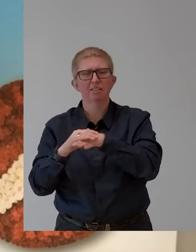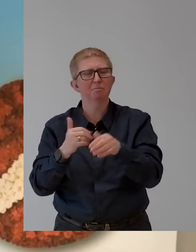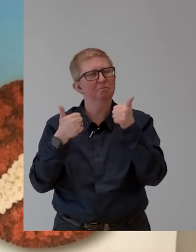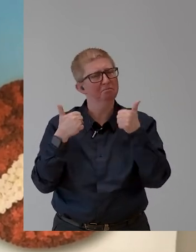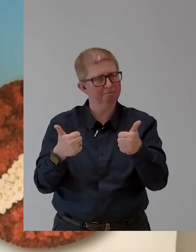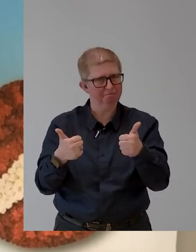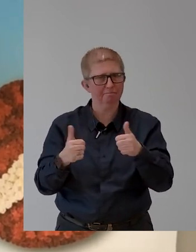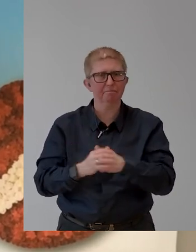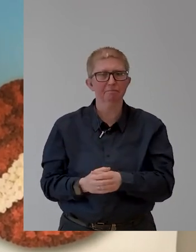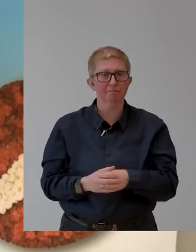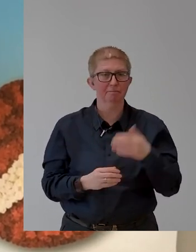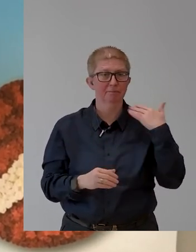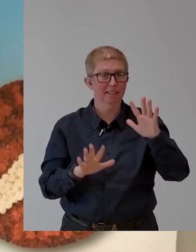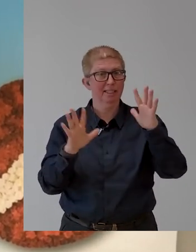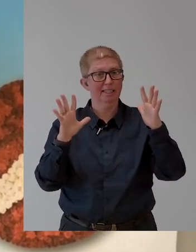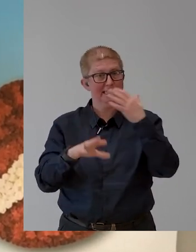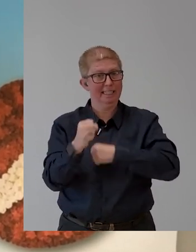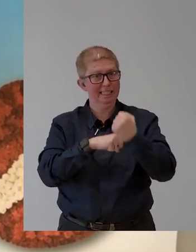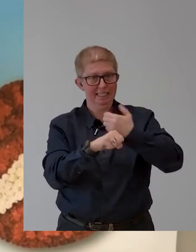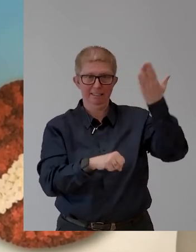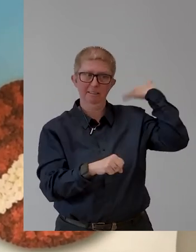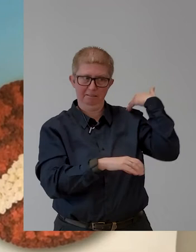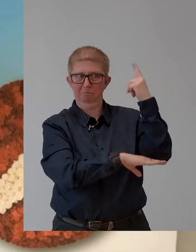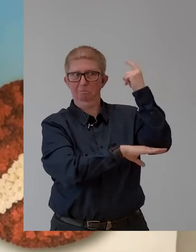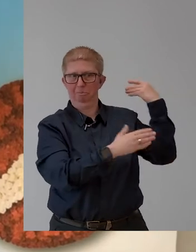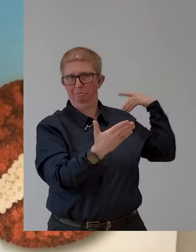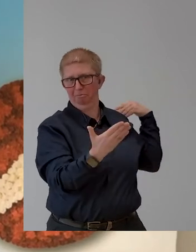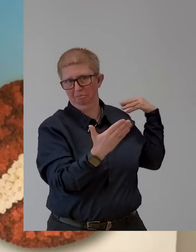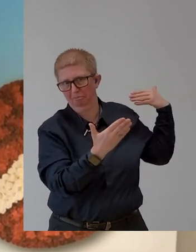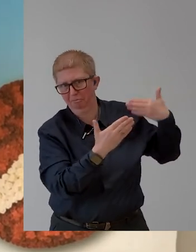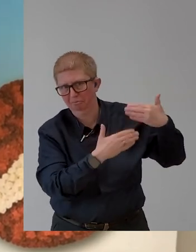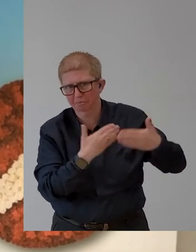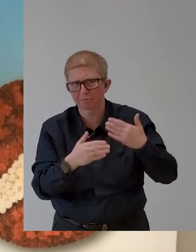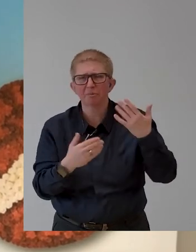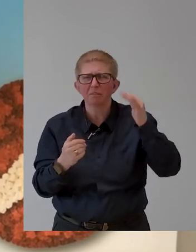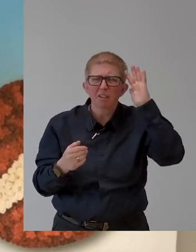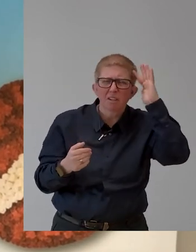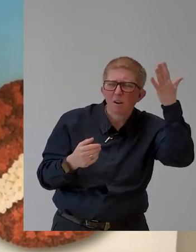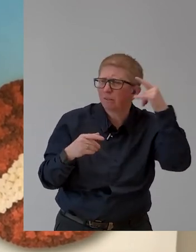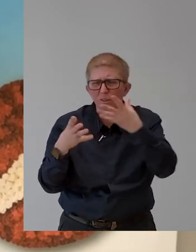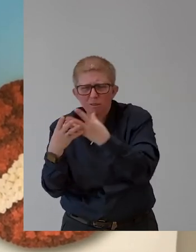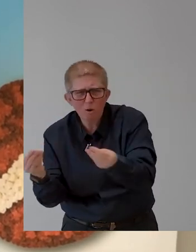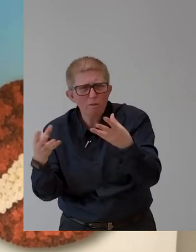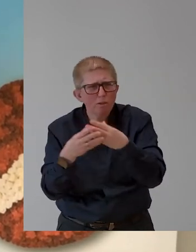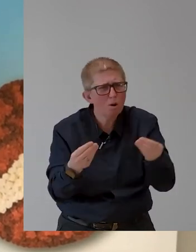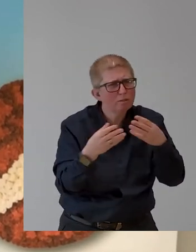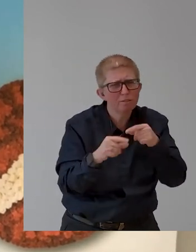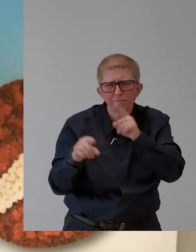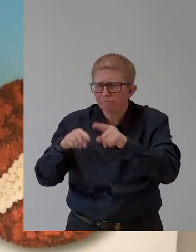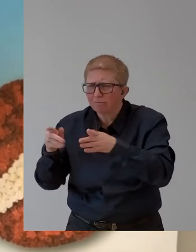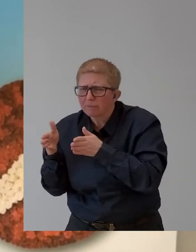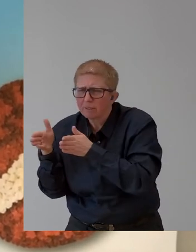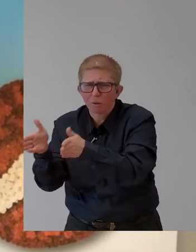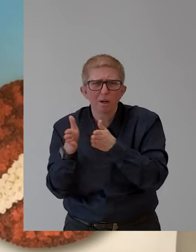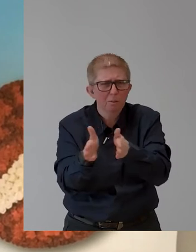offering alternative and innovative solutions on numerous channels for all our